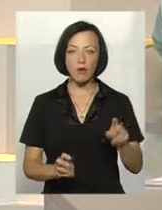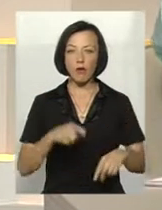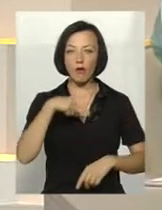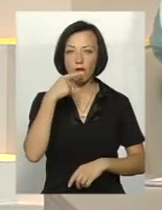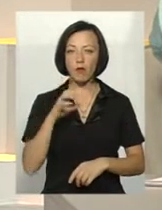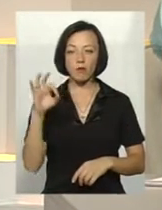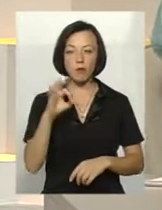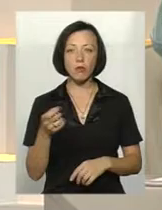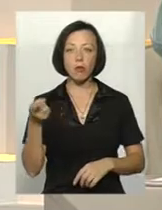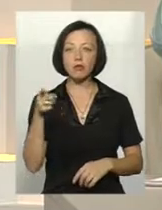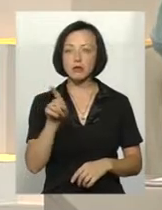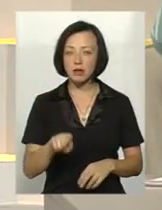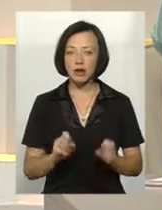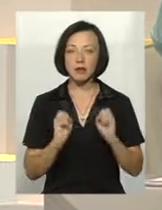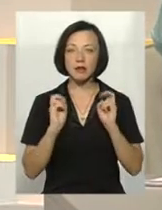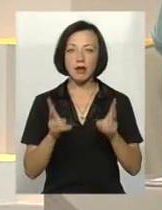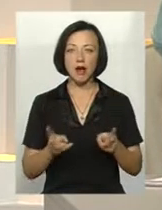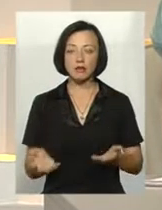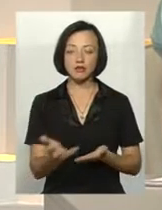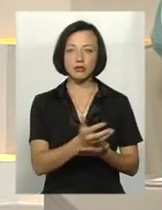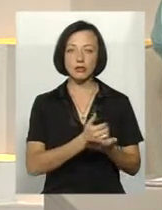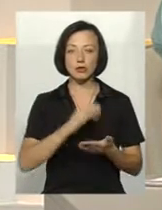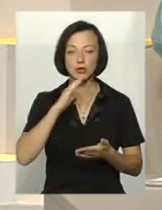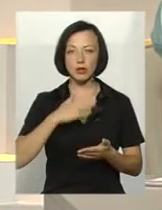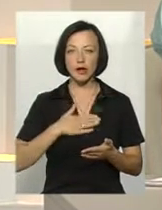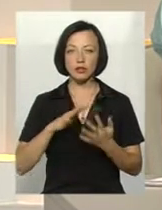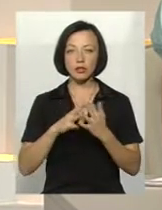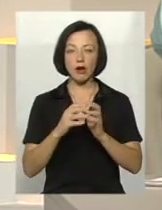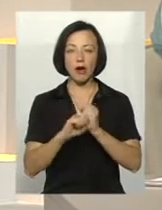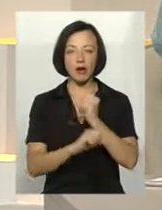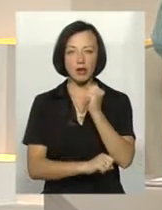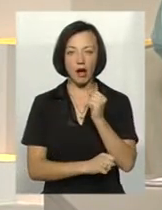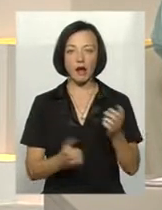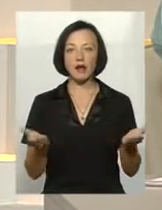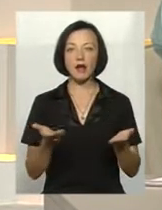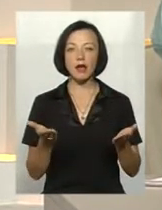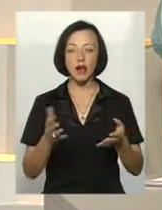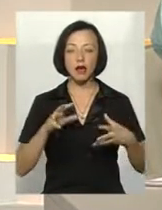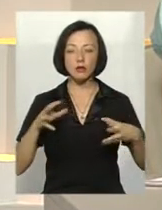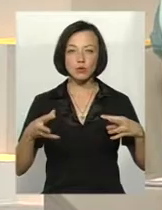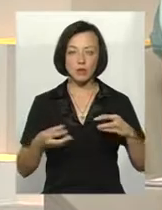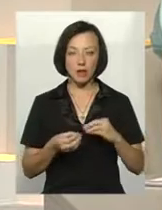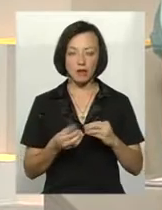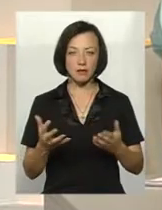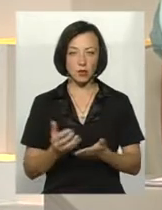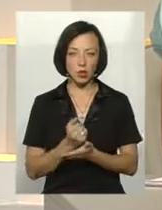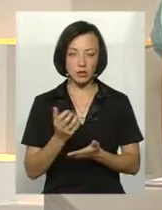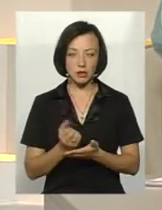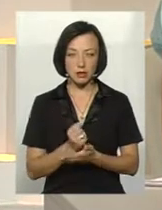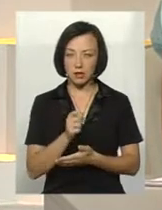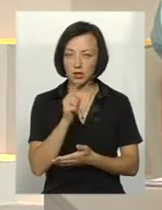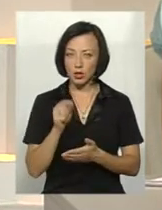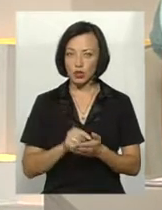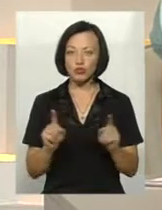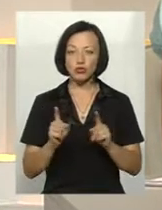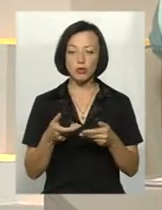говоримо про те, як жнивують наші аграрії, яких результатів досягають, що ми з